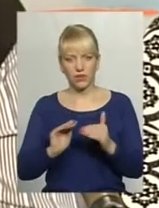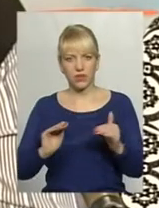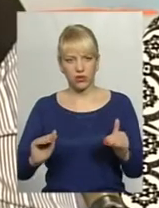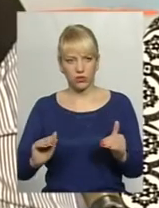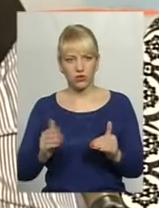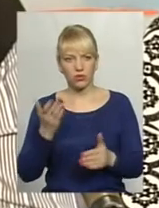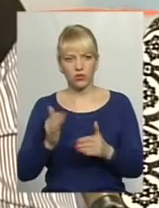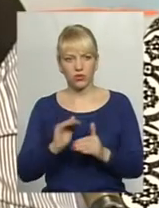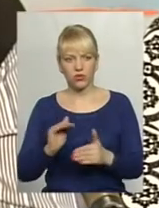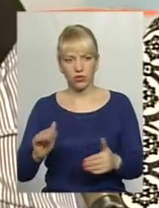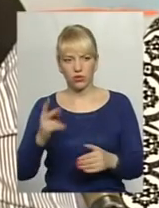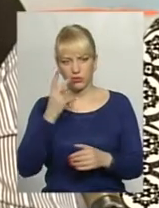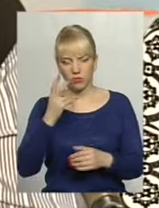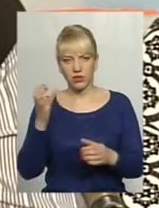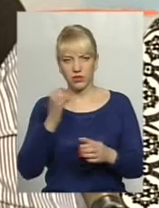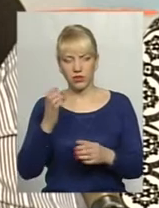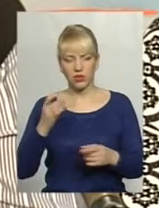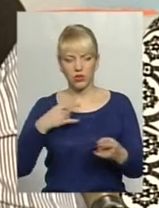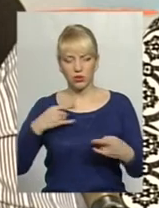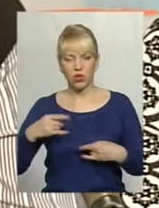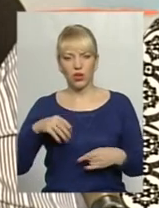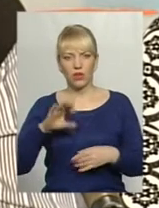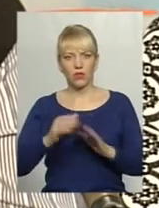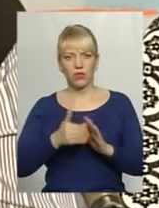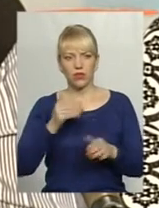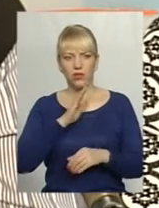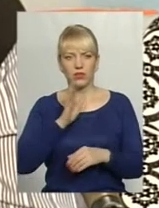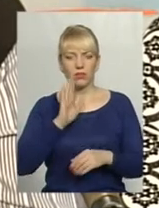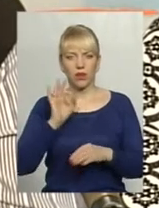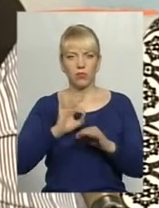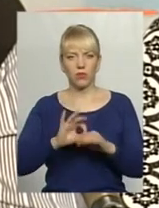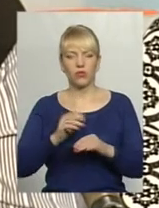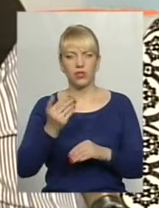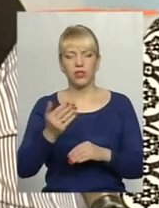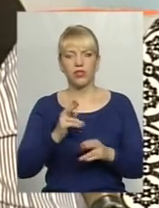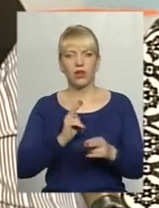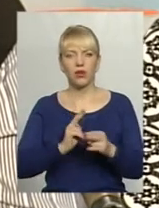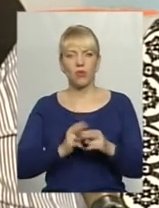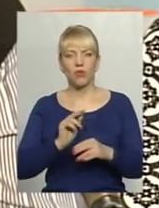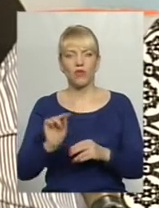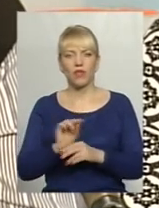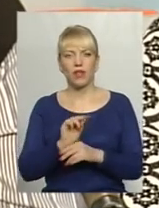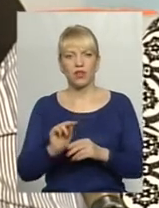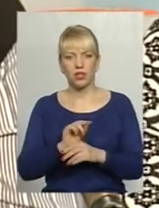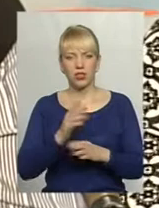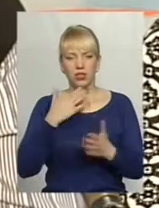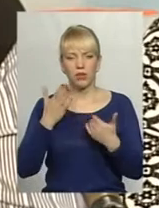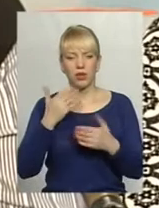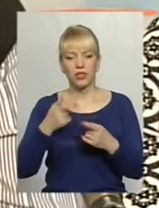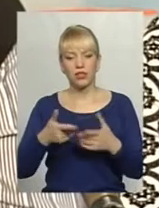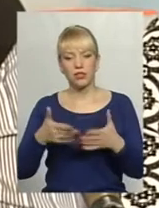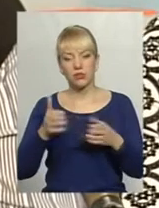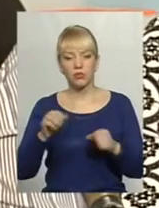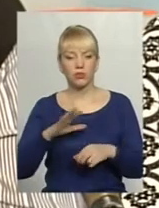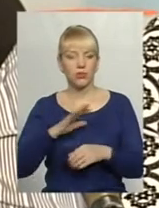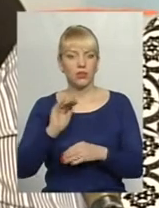якщо... В садочку, якщо є синці, викликається і мама, проводиться з нею профілактична бесіда, з'ясовується, чому так. Можливо, дитина